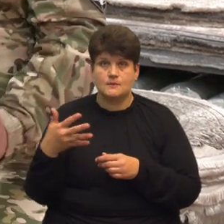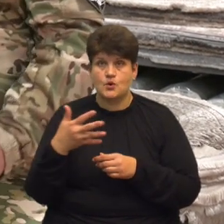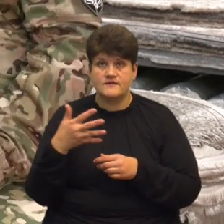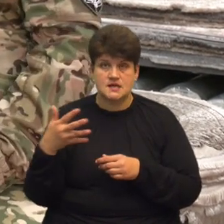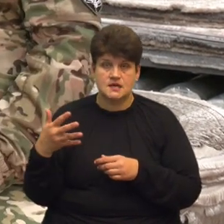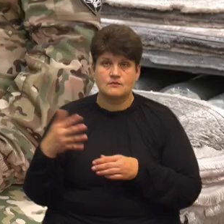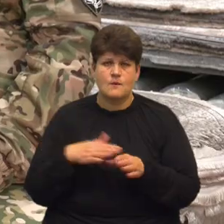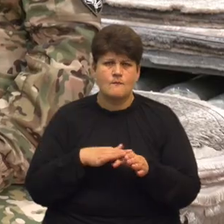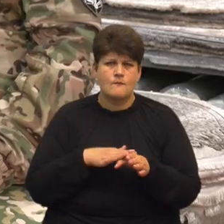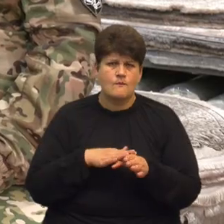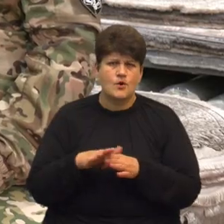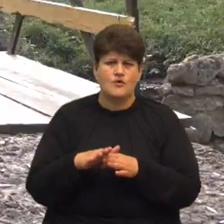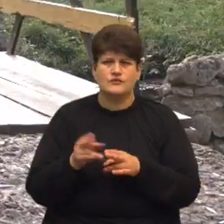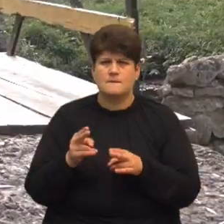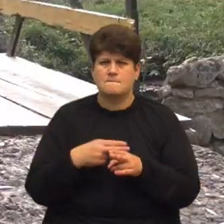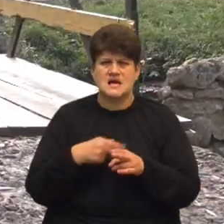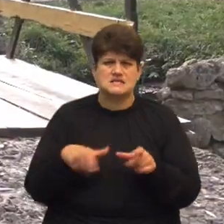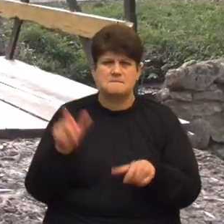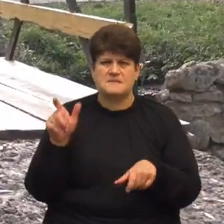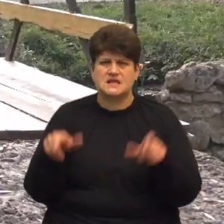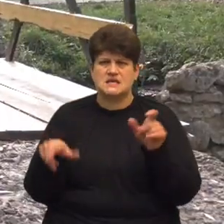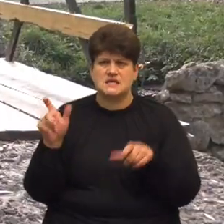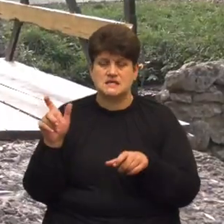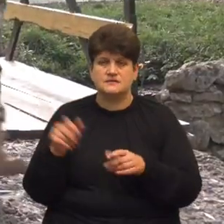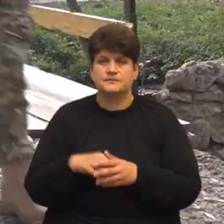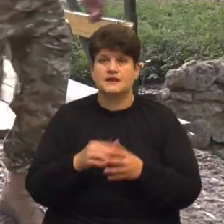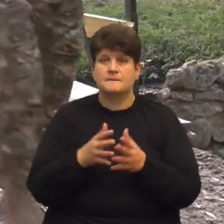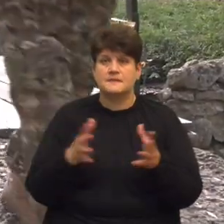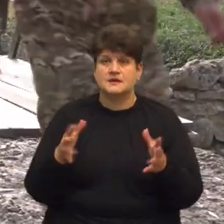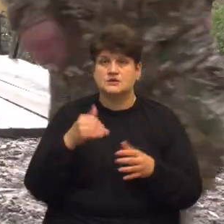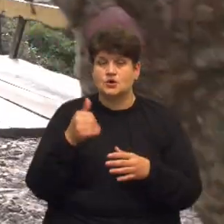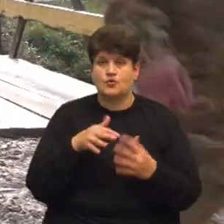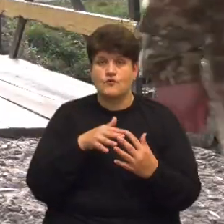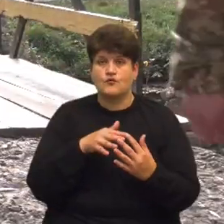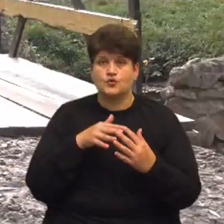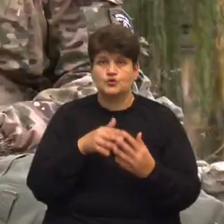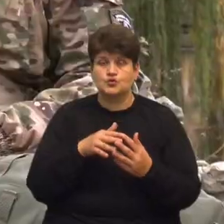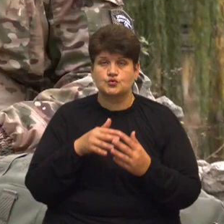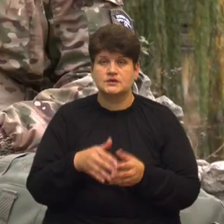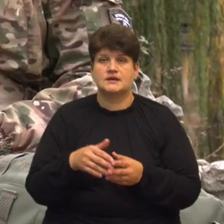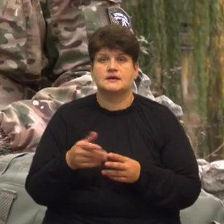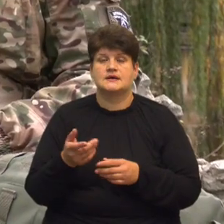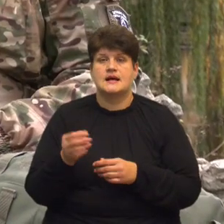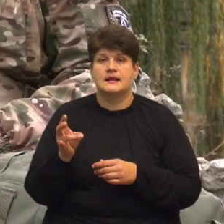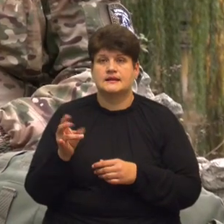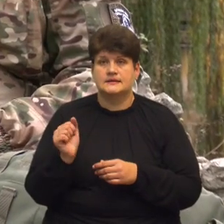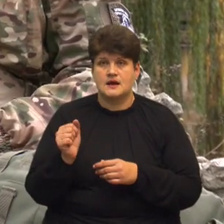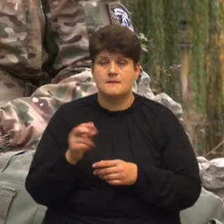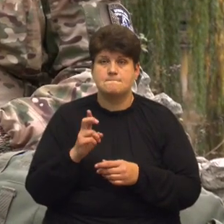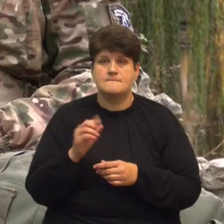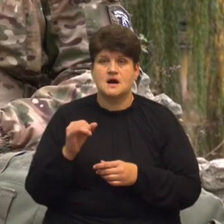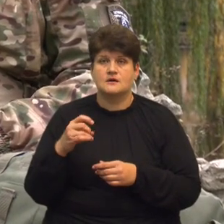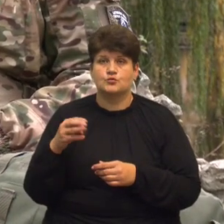Повністю без під'їздів Більше року Олександр Лихошерст воює на Бахмутському напрямку Там розрадує справді,